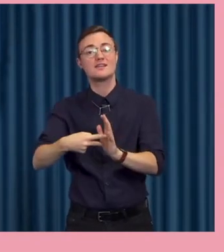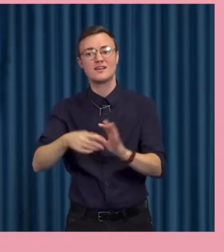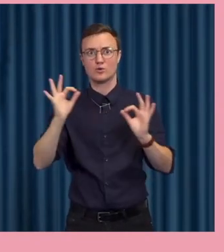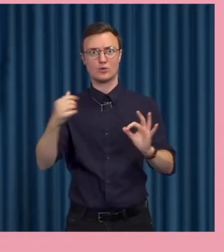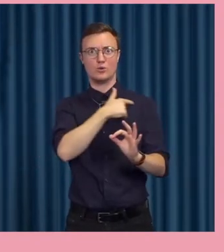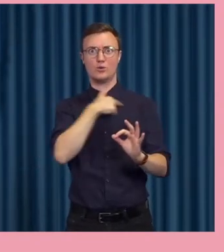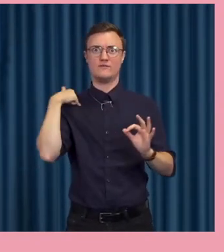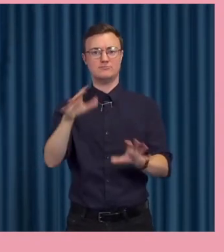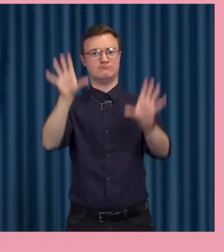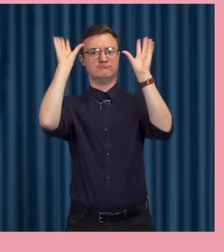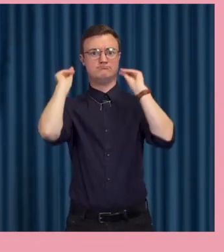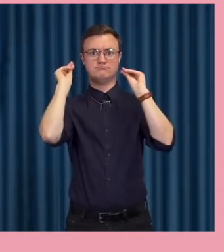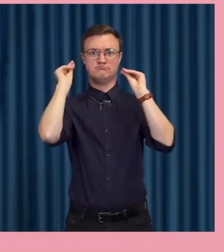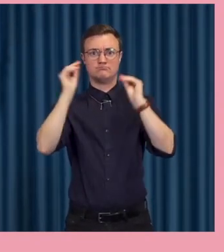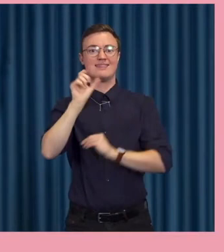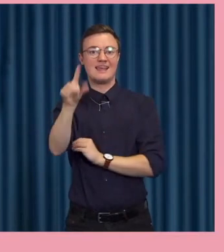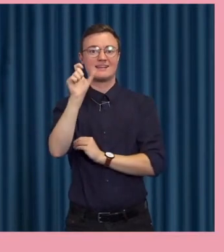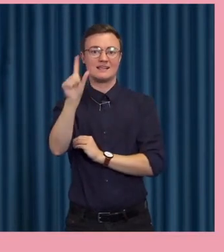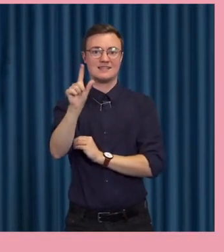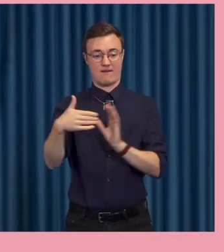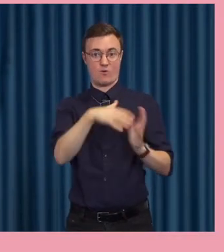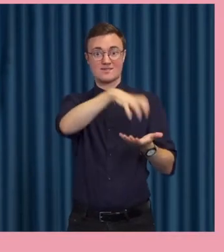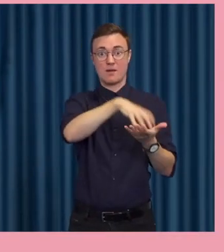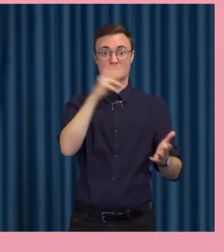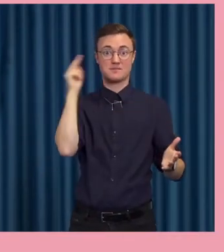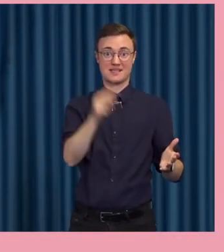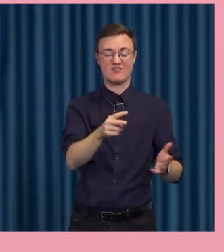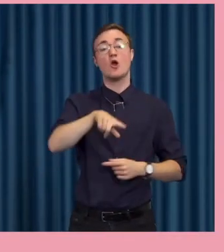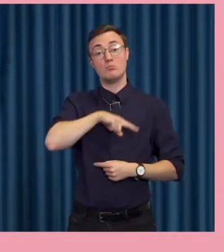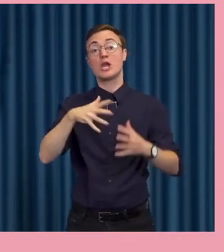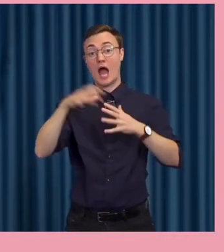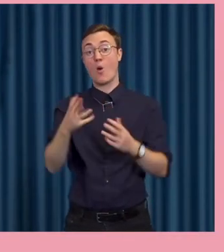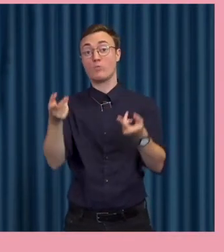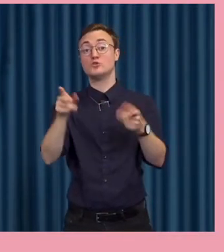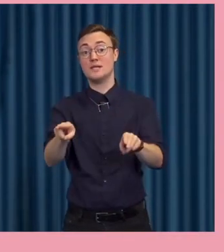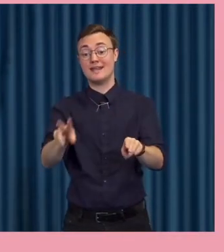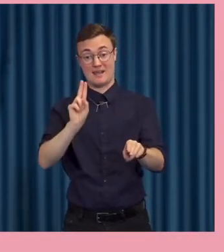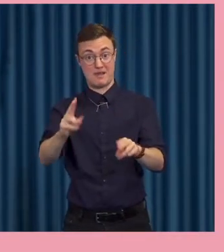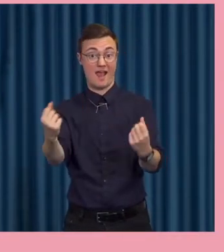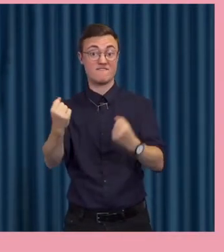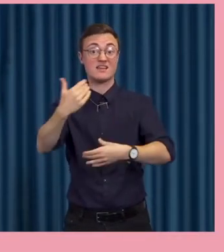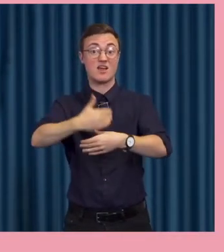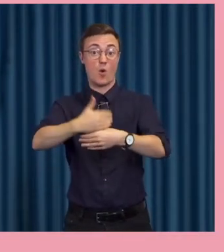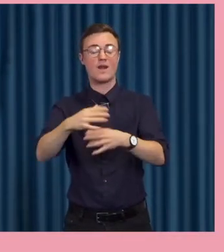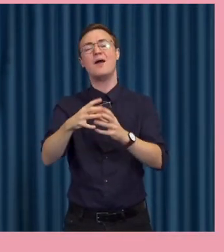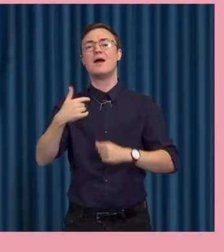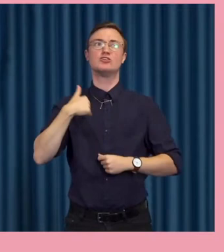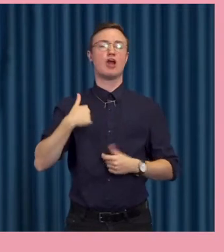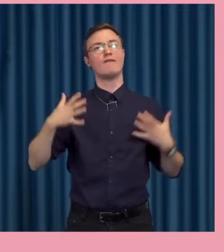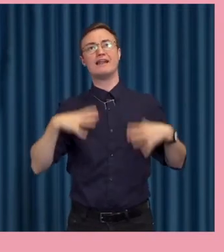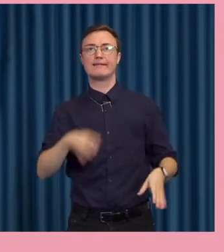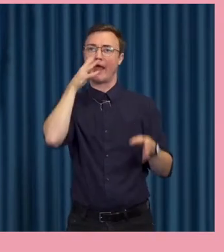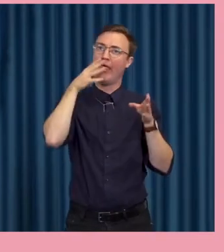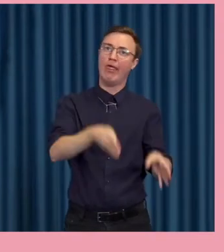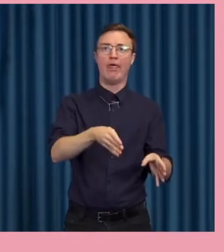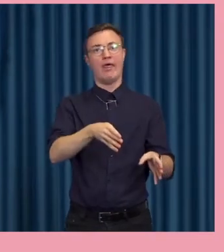vi förstå digitalisering från ett samhällsperspektiv? Delar av det har ju med juridik att göra, eller juridik spelar en viktig roll. Men jag är inte den typen av jurist som liksom ägnar